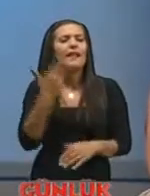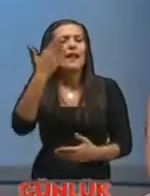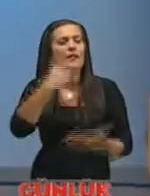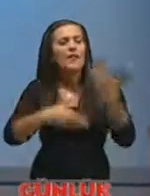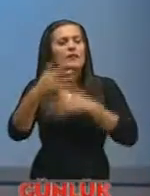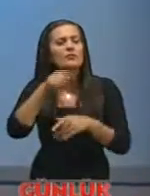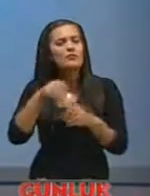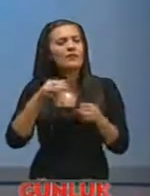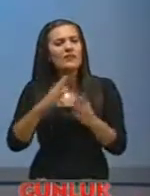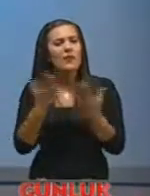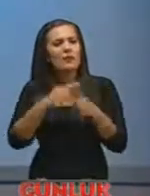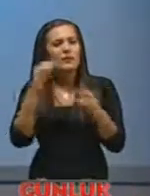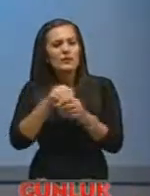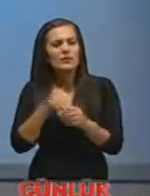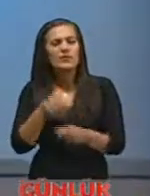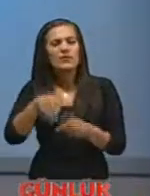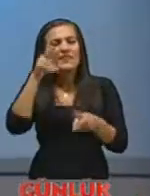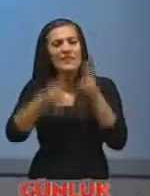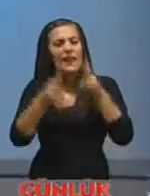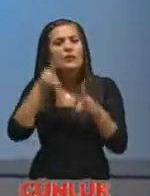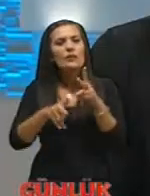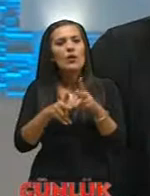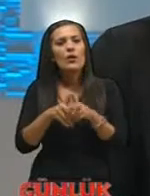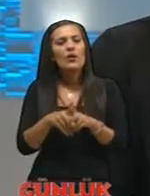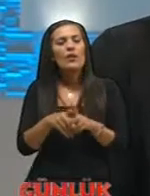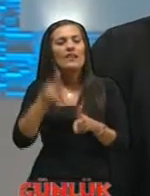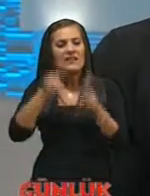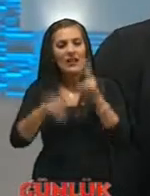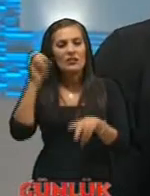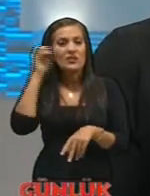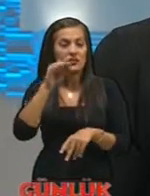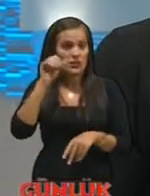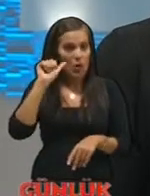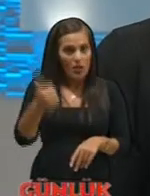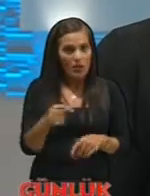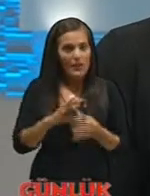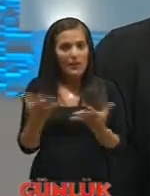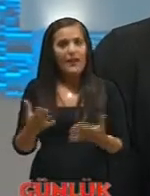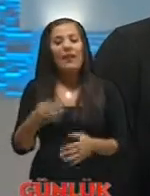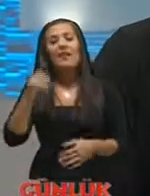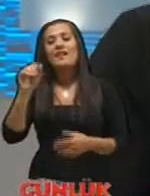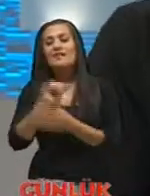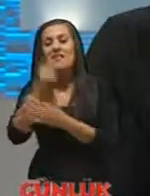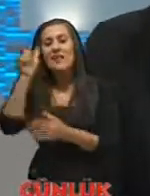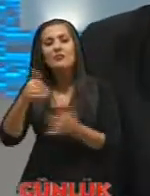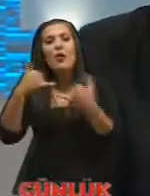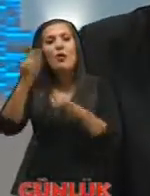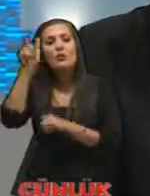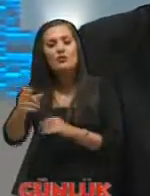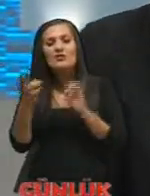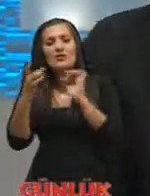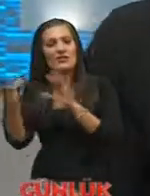bu kitapta? işte bu tiyatronun tiyatroda ışığın önemini sanatçılarla oyuncu